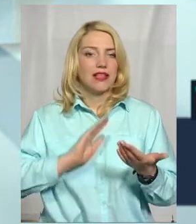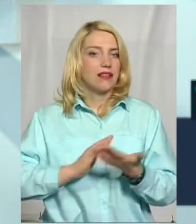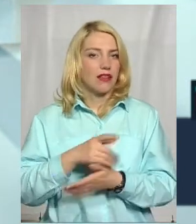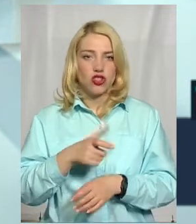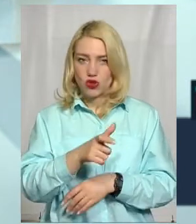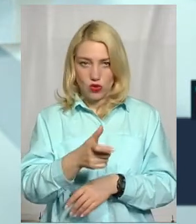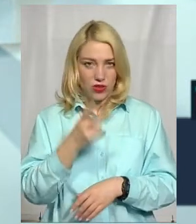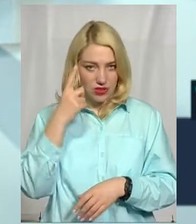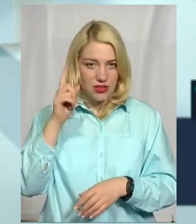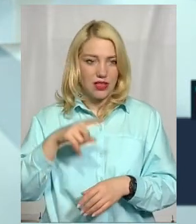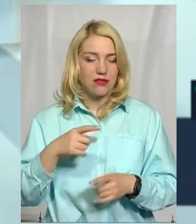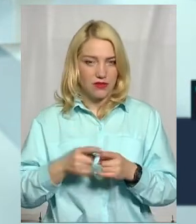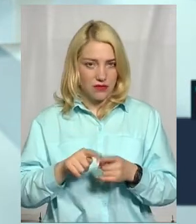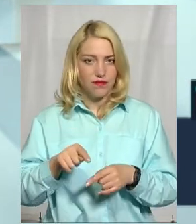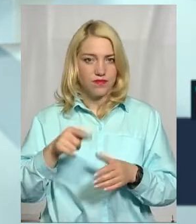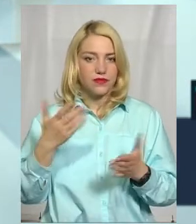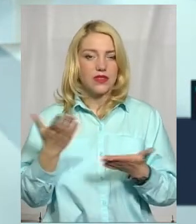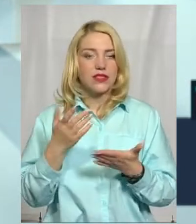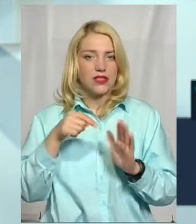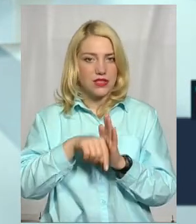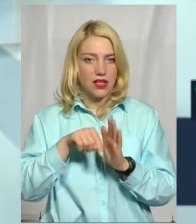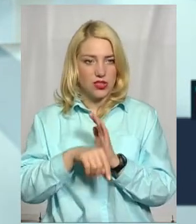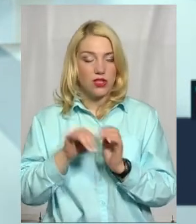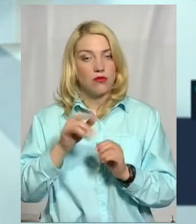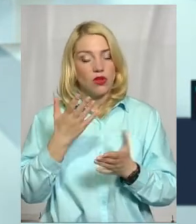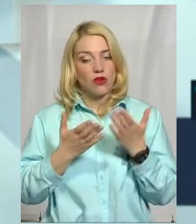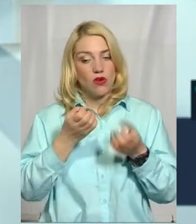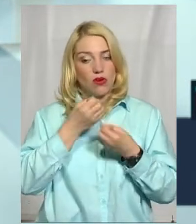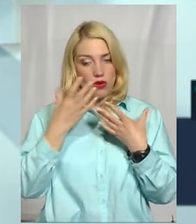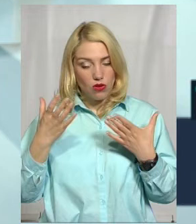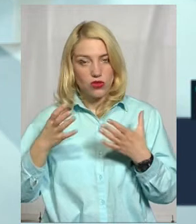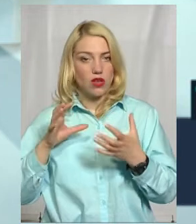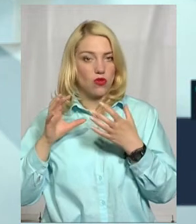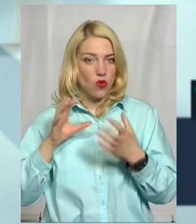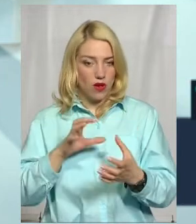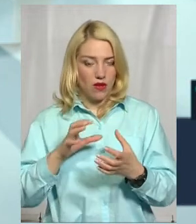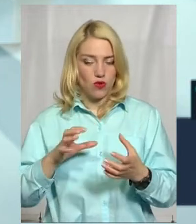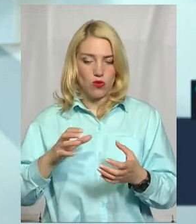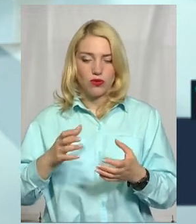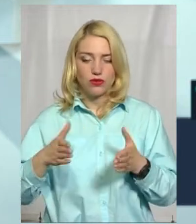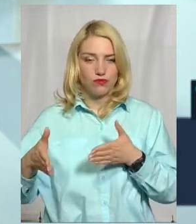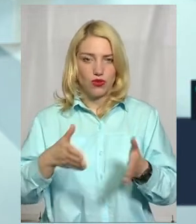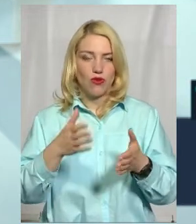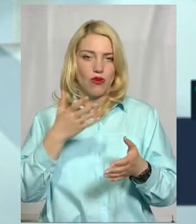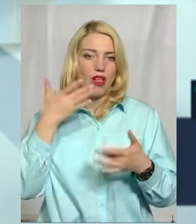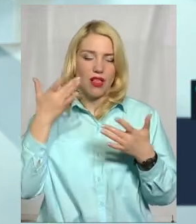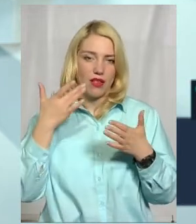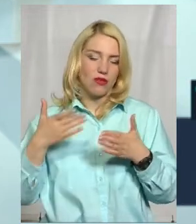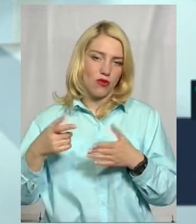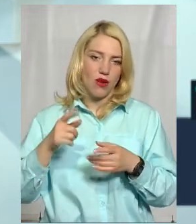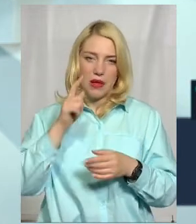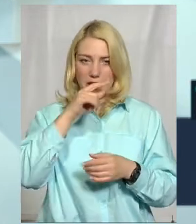найостаннє значення, тому що по хорошій дорозі автобус рухається швидше, з меншими витратами пального,